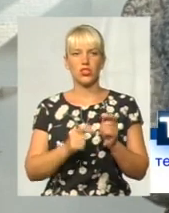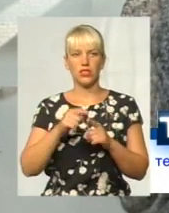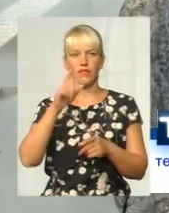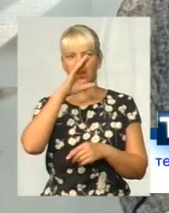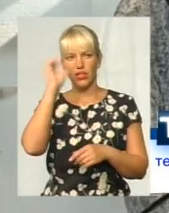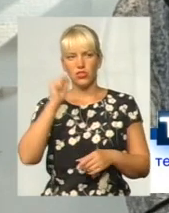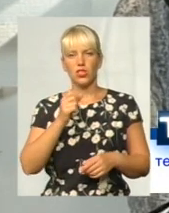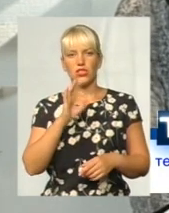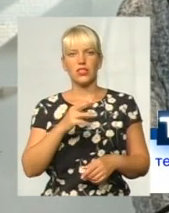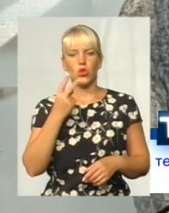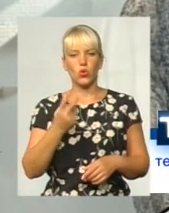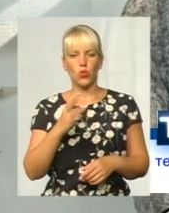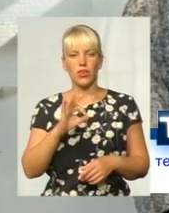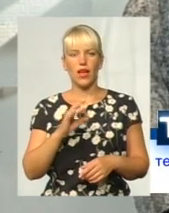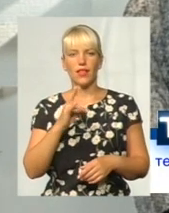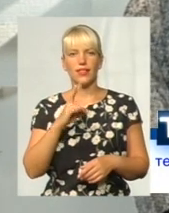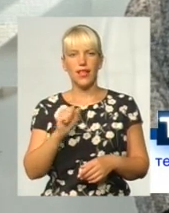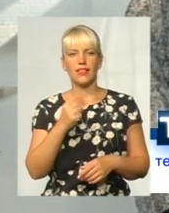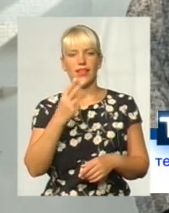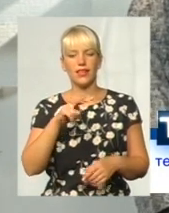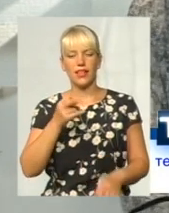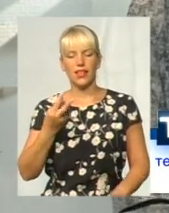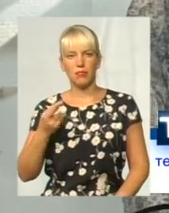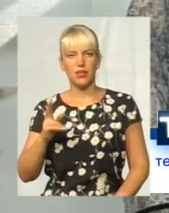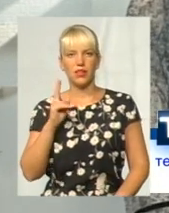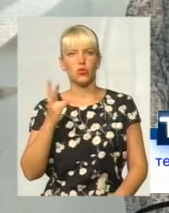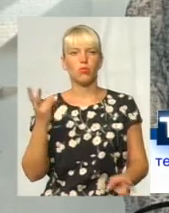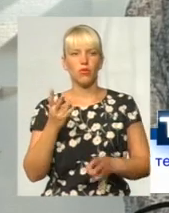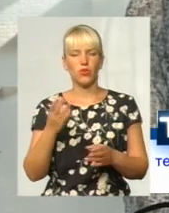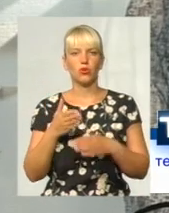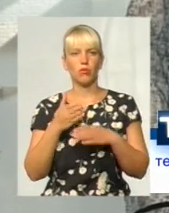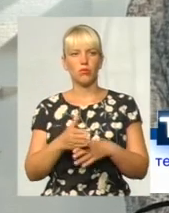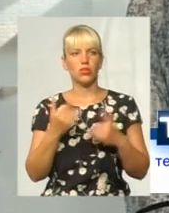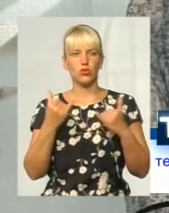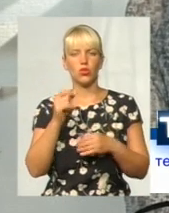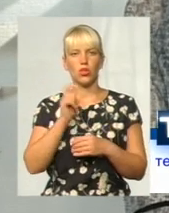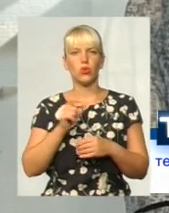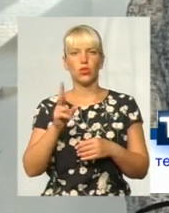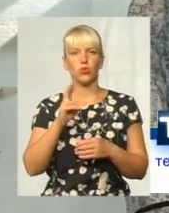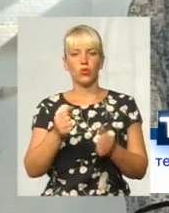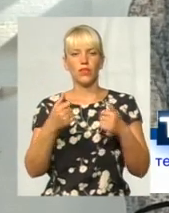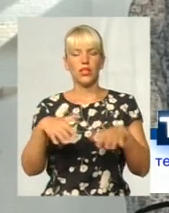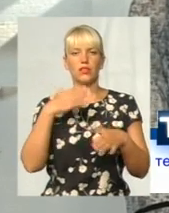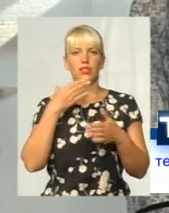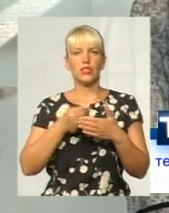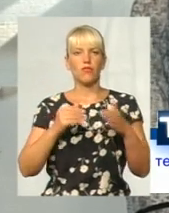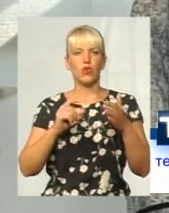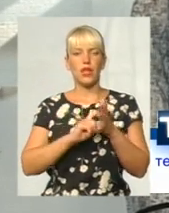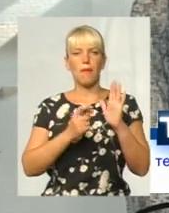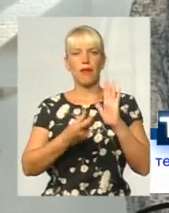з 2 на 3 липня. І хто має допомогти сьогодні людям, які втратили своє майно